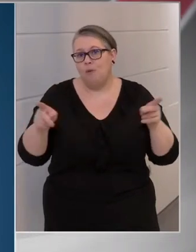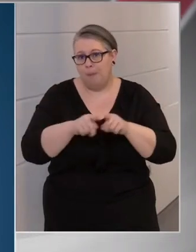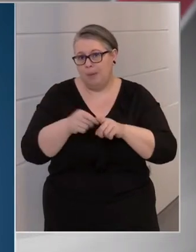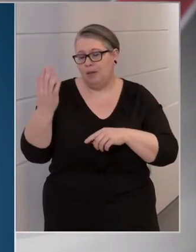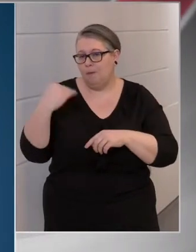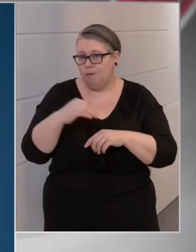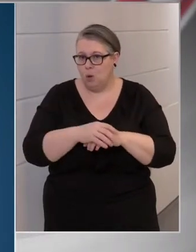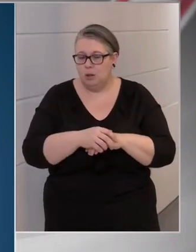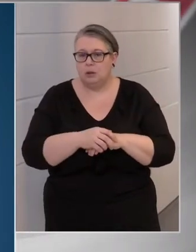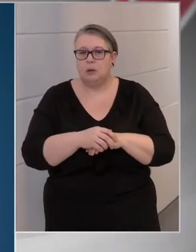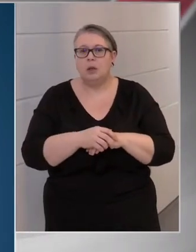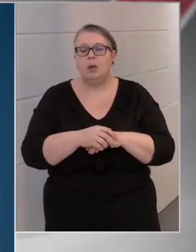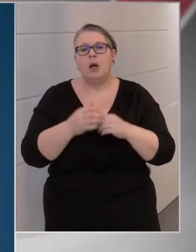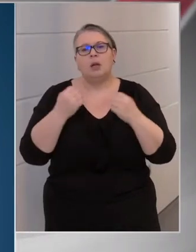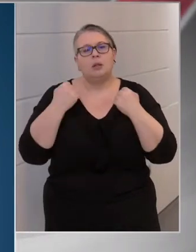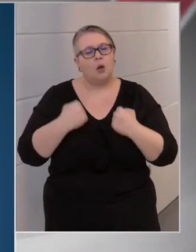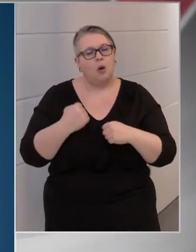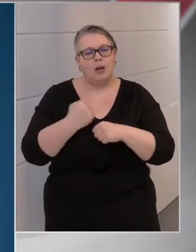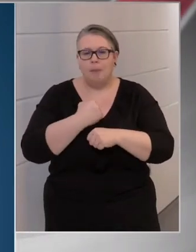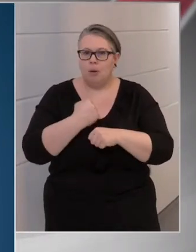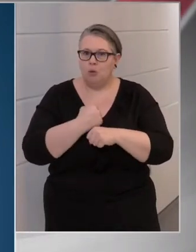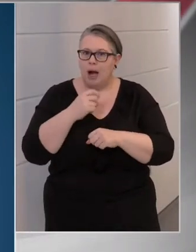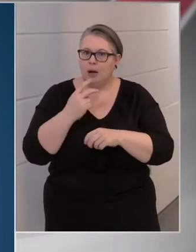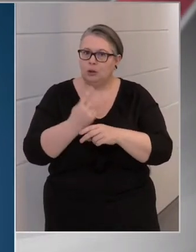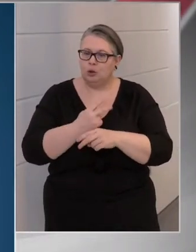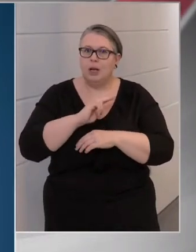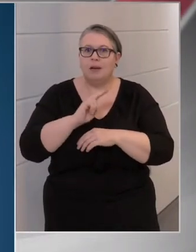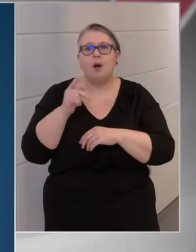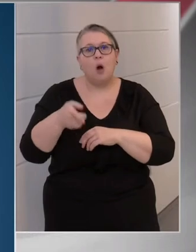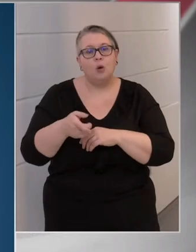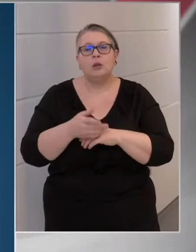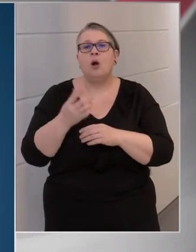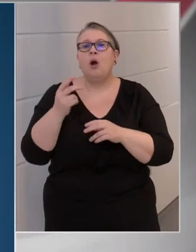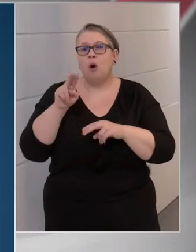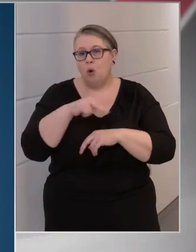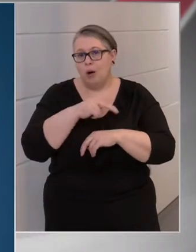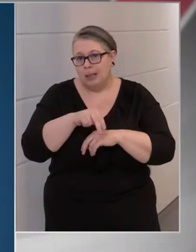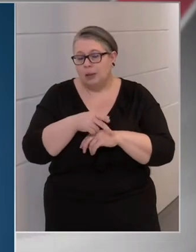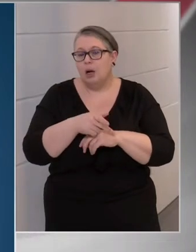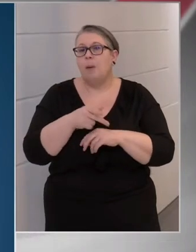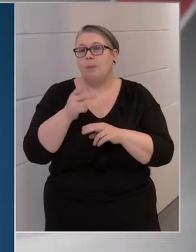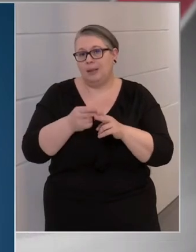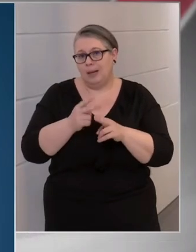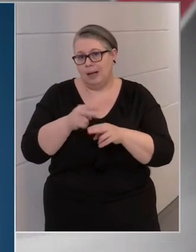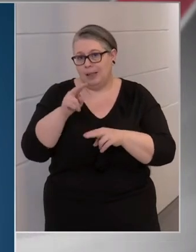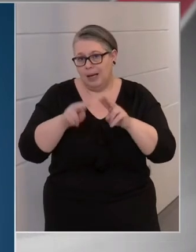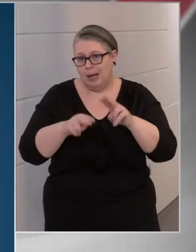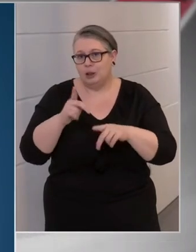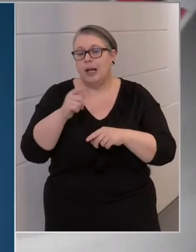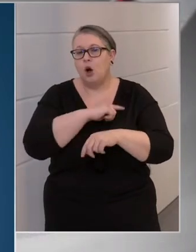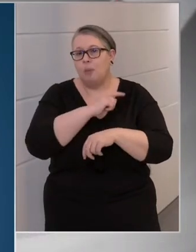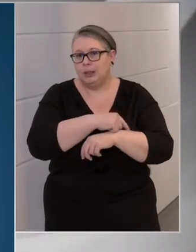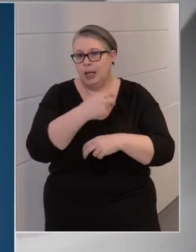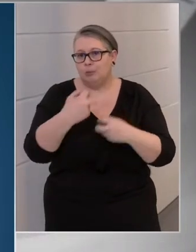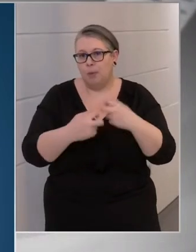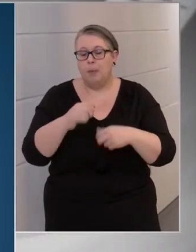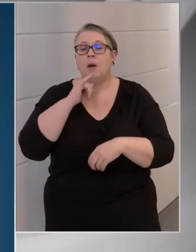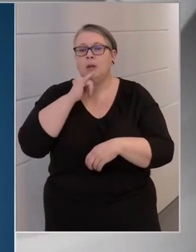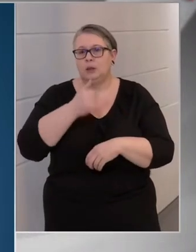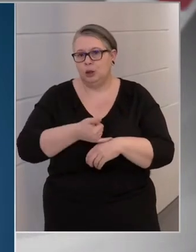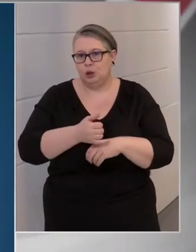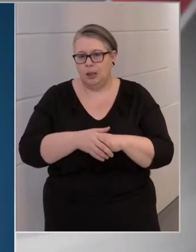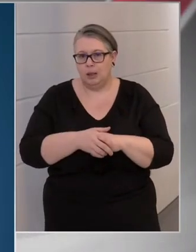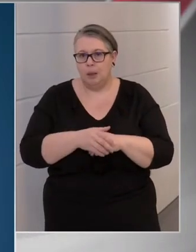korábban volt. Megfesztett munkára van szükség ahhoz, hogy a kórházak a betegeket ellássák, de kapacitás probléma nincsen,